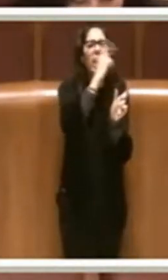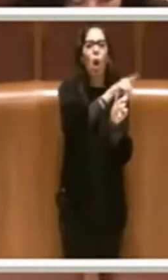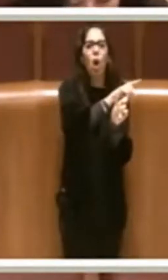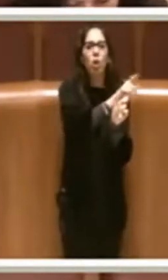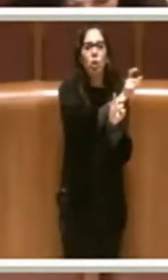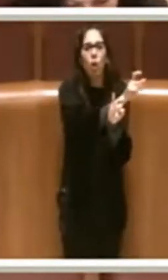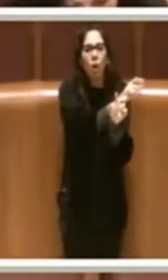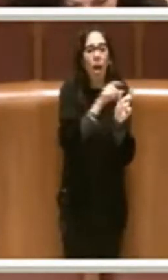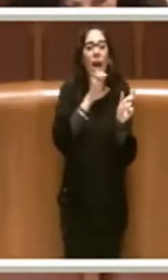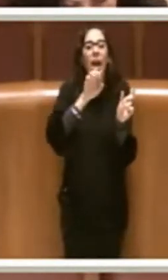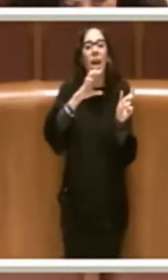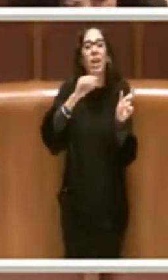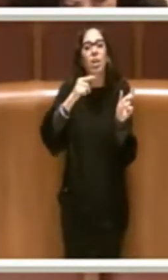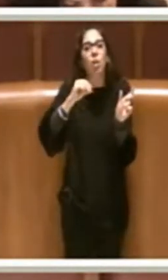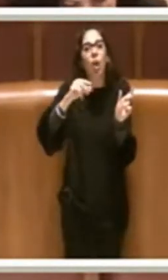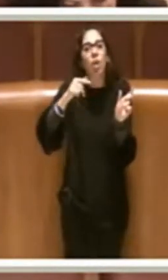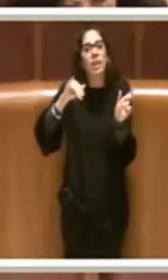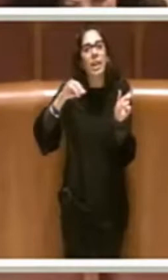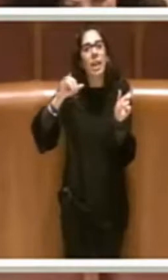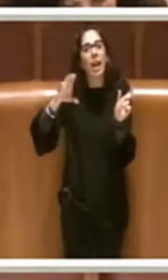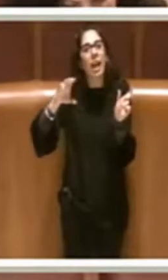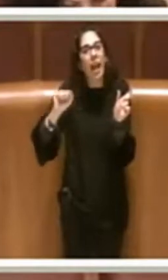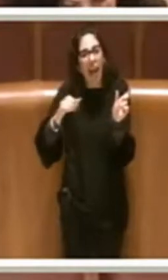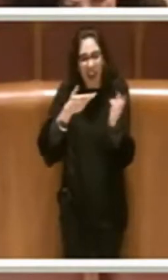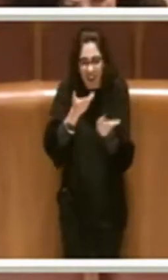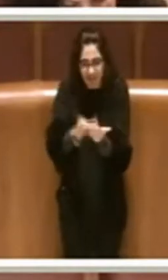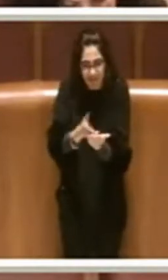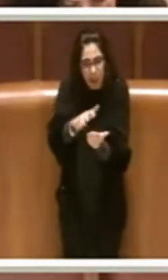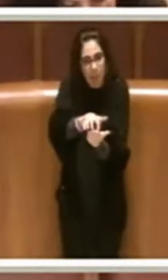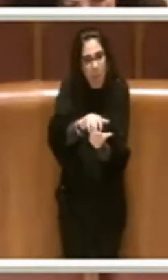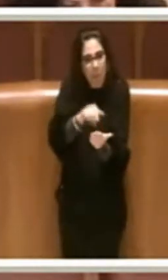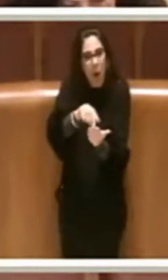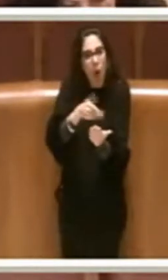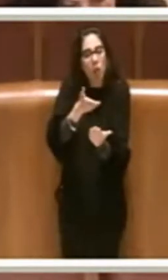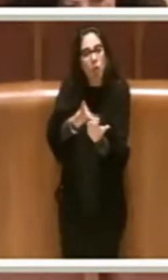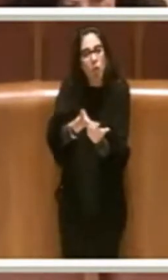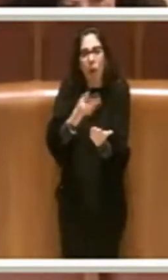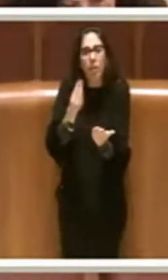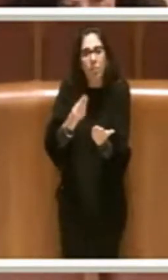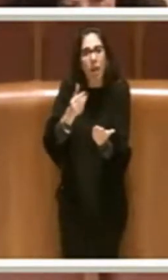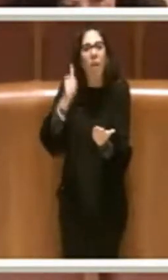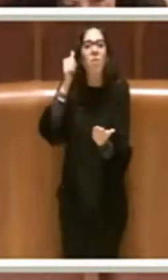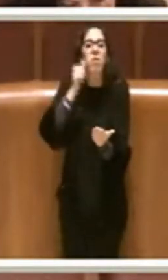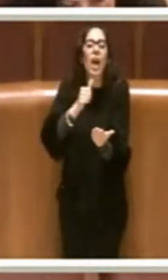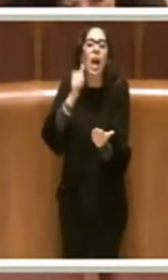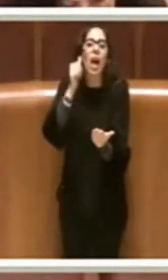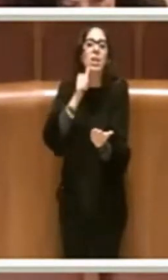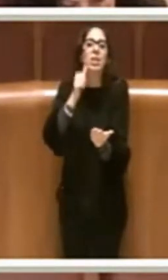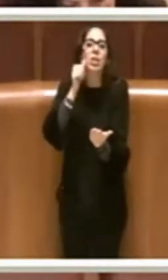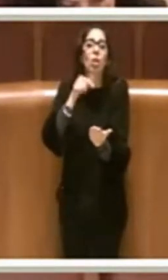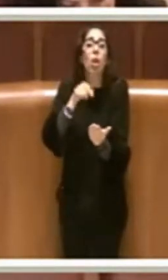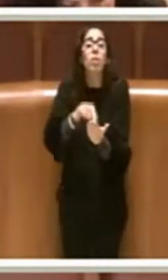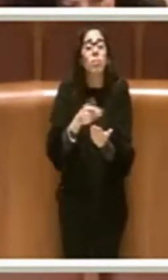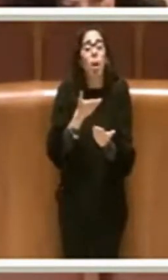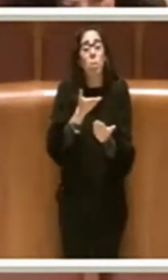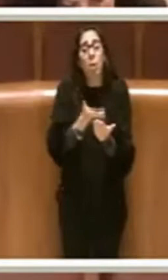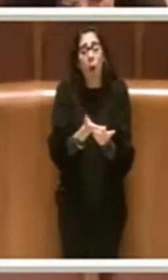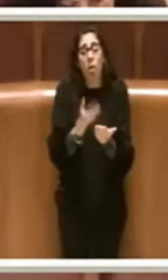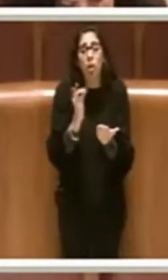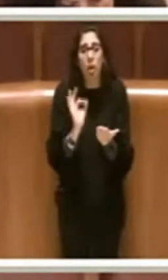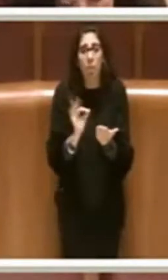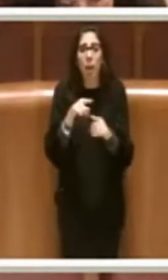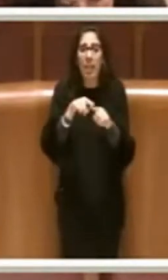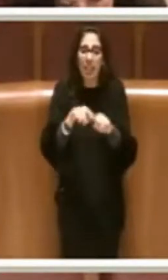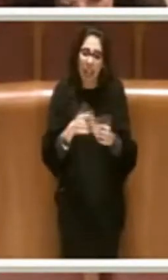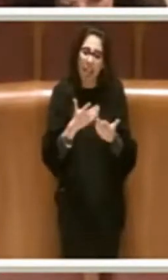ectotica si definisce un falso. Questa mozione, quindi, è una significativa testimonianza di come si